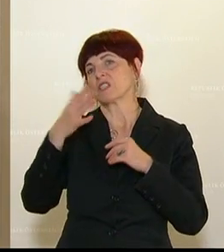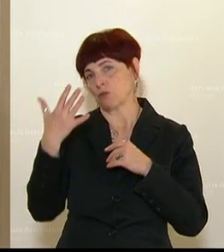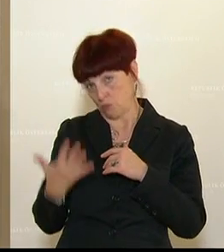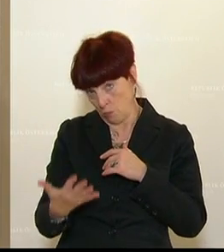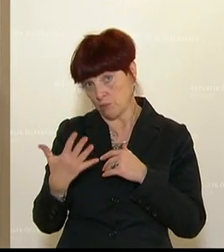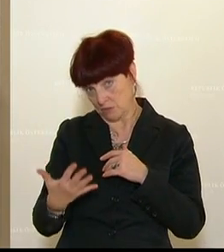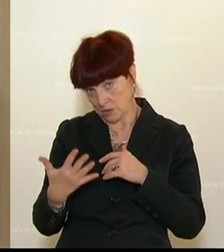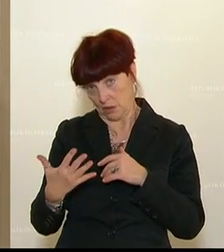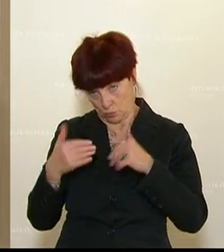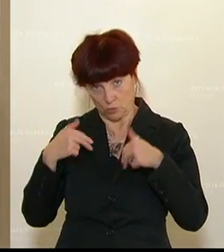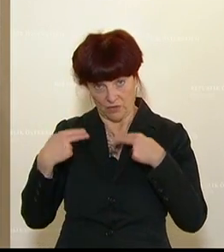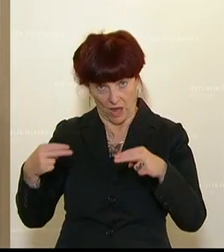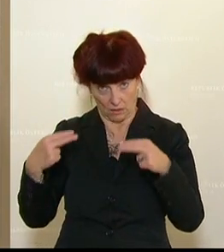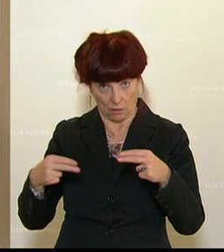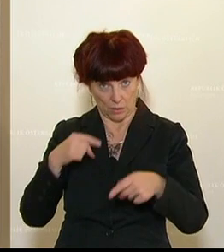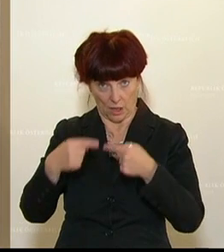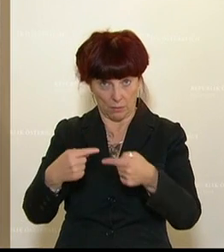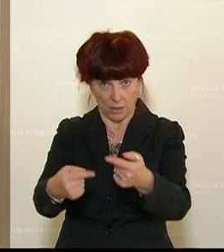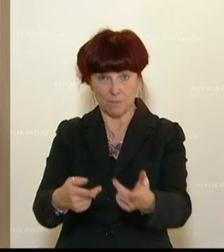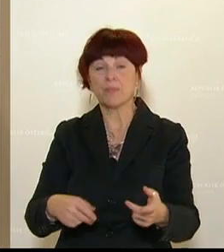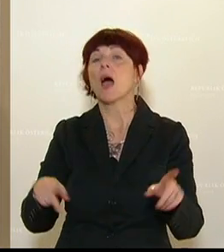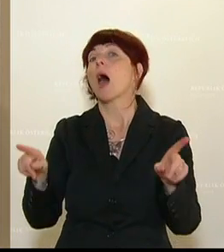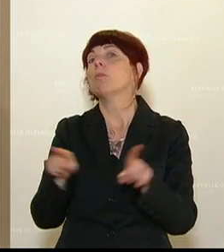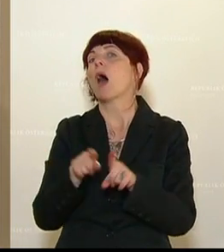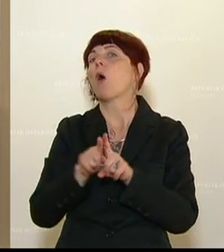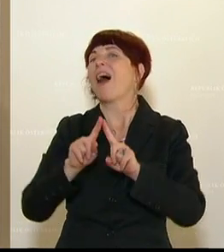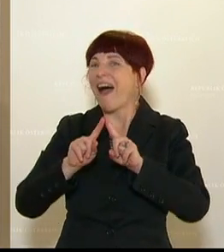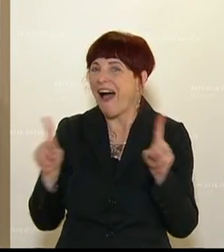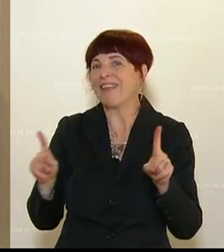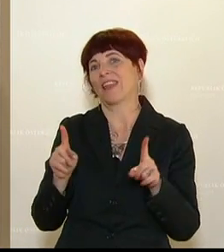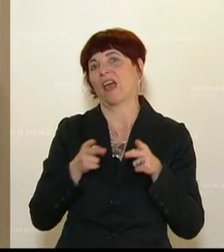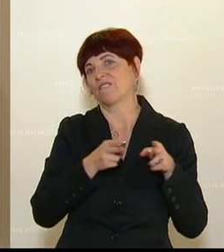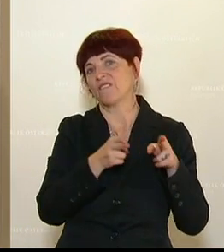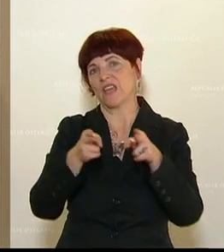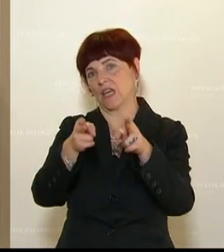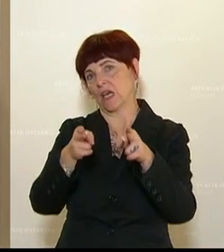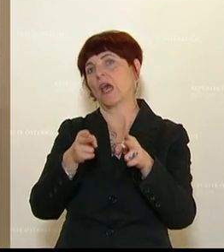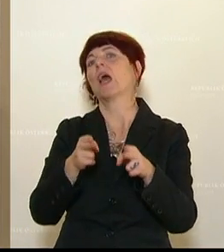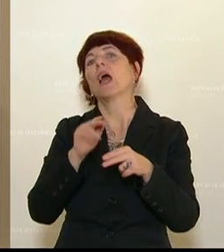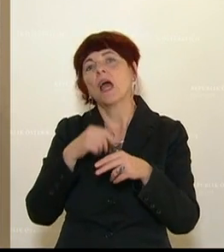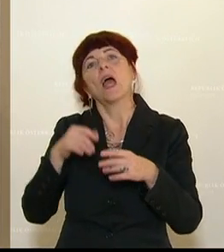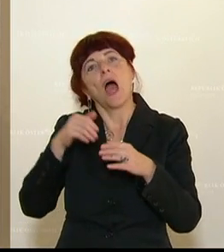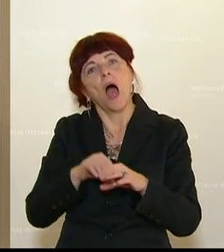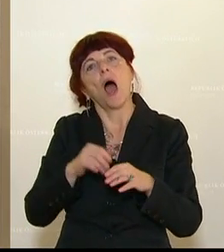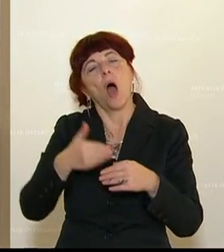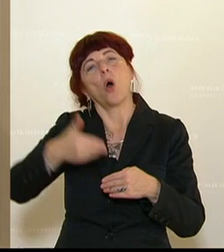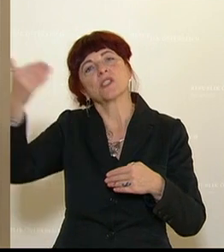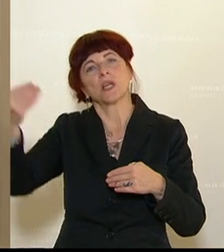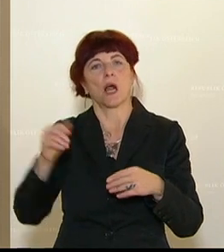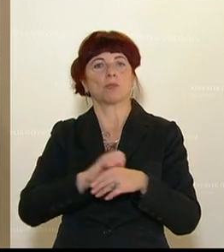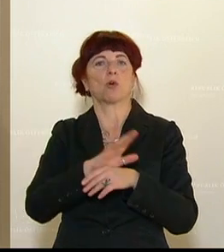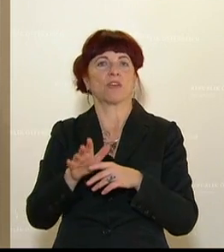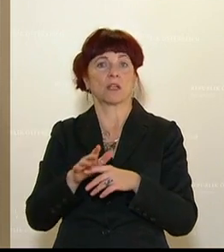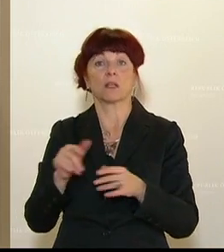auch Ansätze, die über die Pandemie hinausgehen und da bin ich auch sehr froh und dankbar. Denke Beginn des Aufbaus der Community